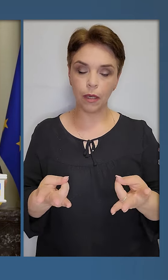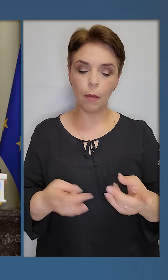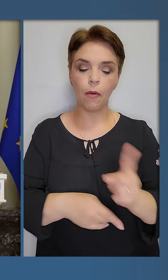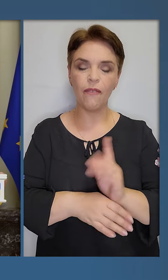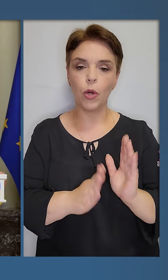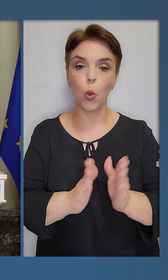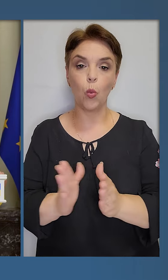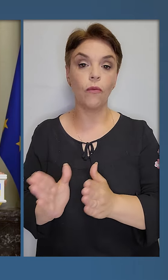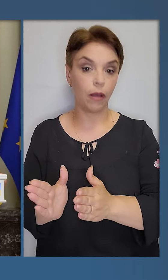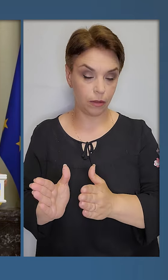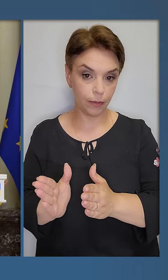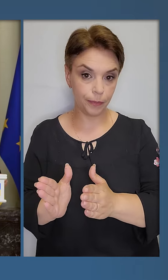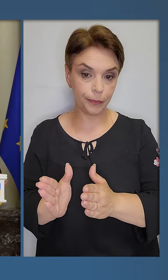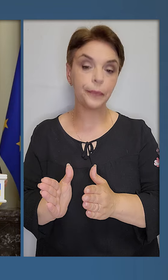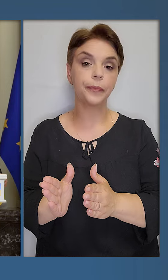врегулювати,